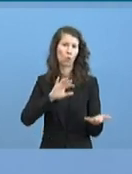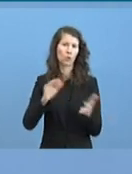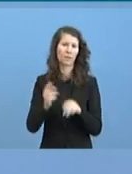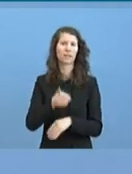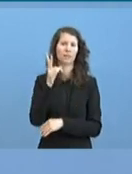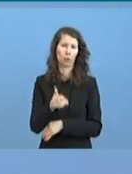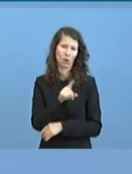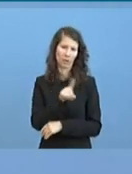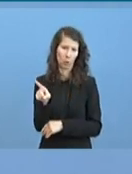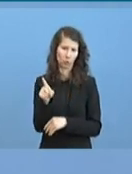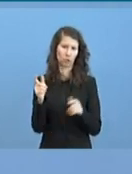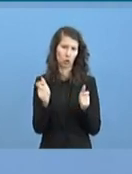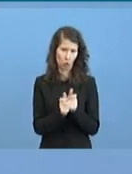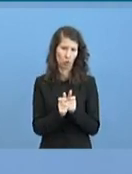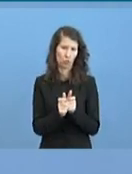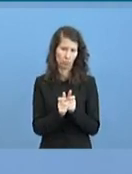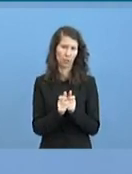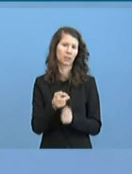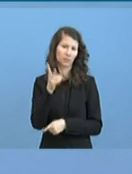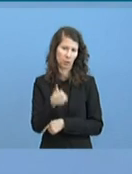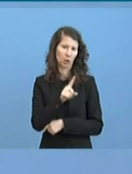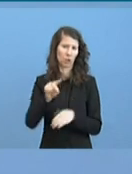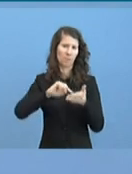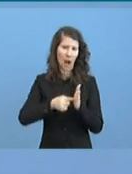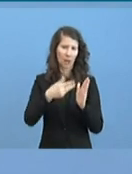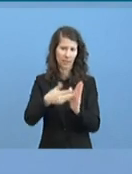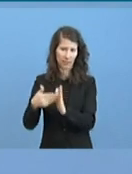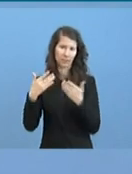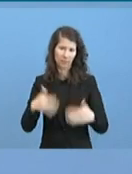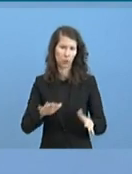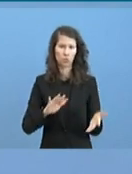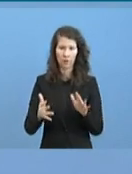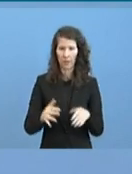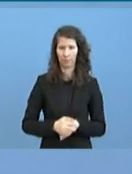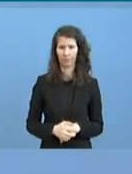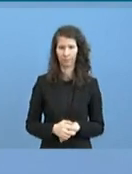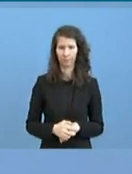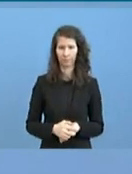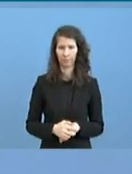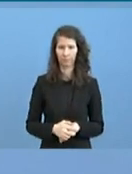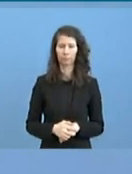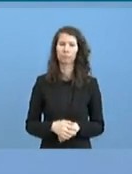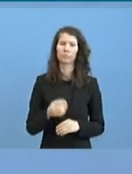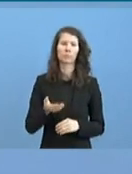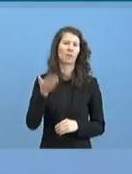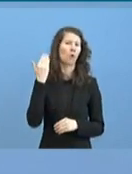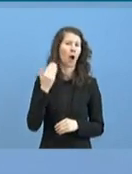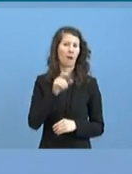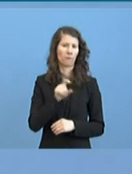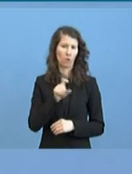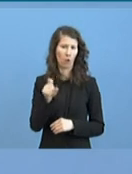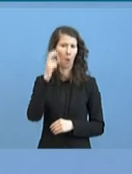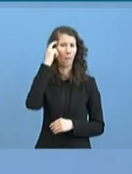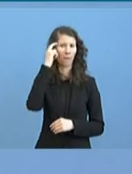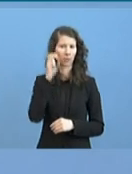aus. Und in diesem Verhältnis bewegen wir uns zurzeit. Also in den Wochen davor lag, da hat ja Herr Professor